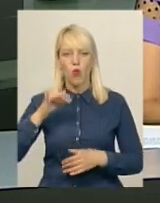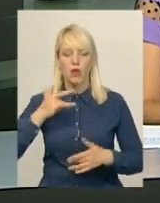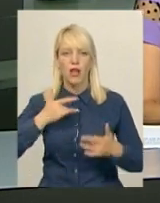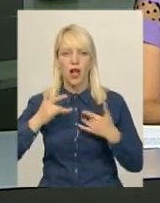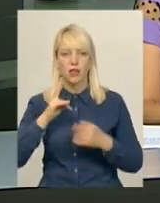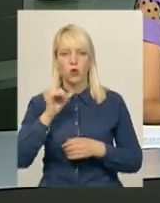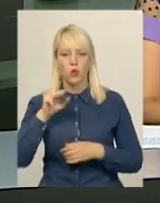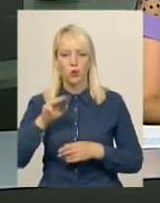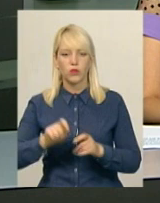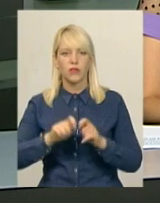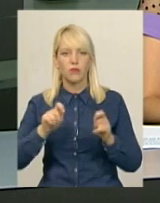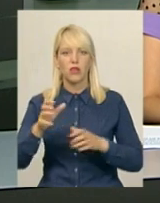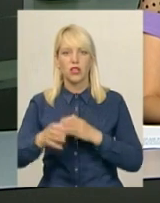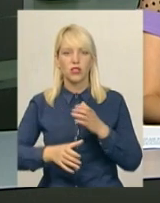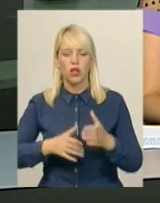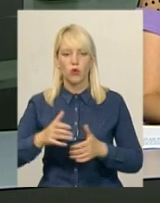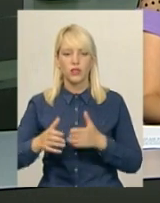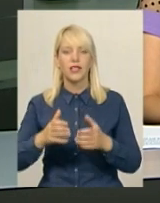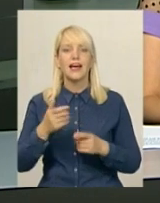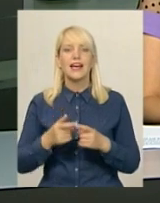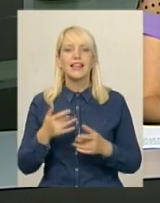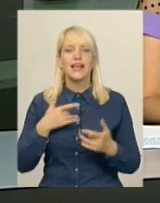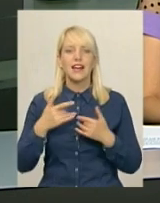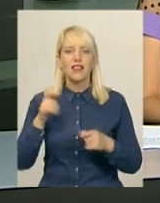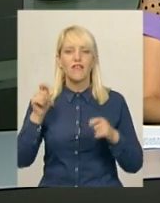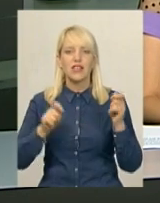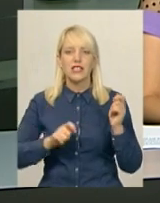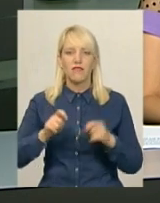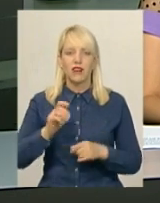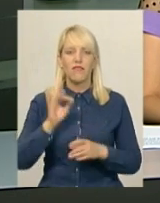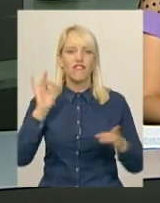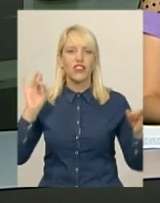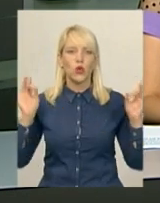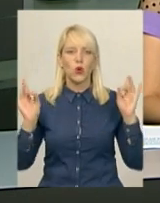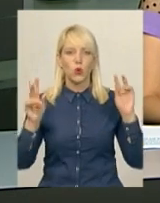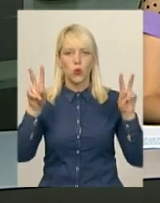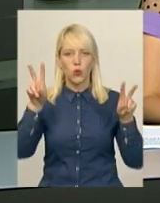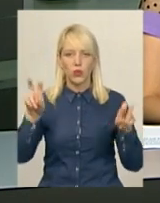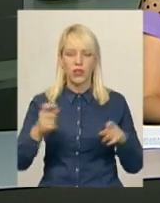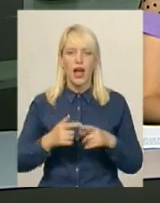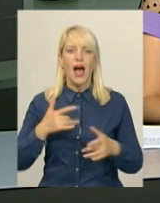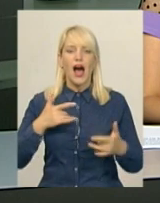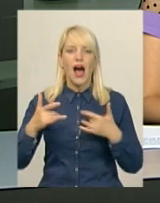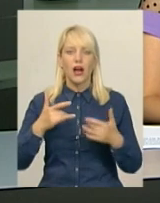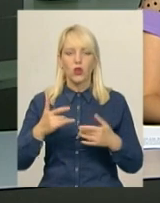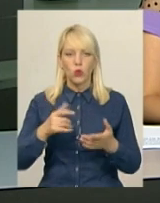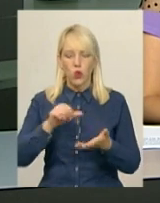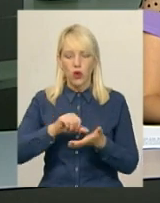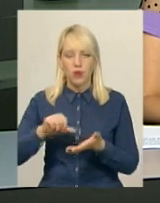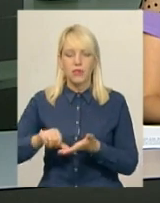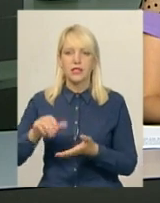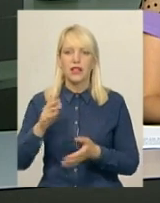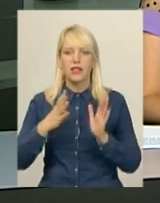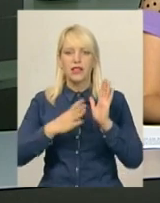відкрився міжнародний театральний фестиваль моновистав від Луння. За п'ять днів актори з восьми країн представлять глядачам дев